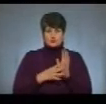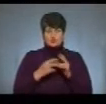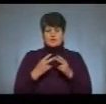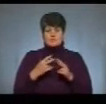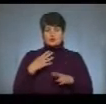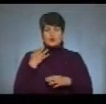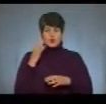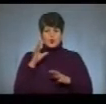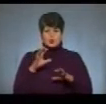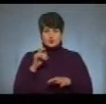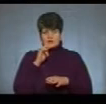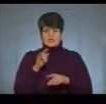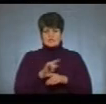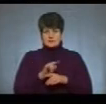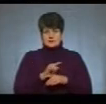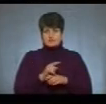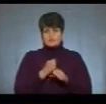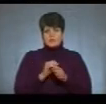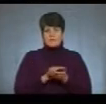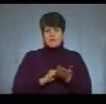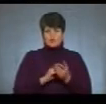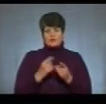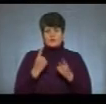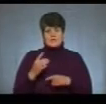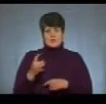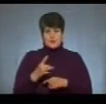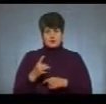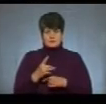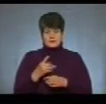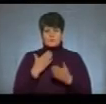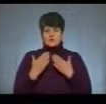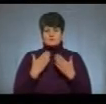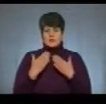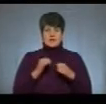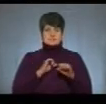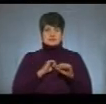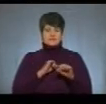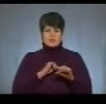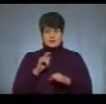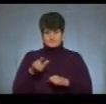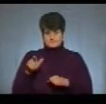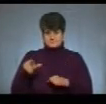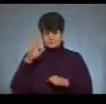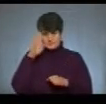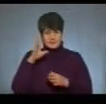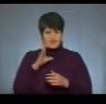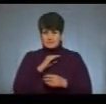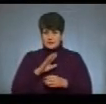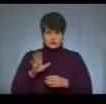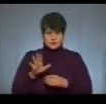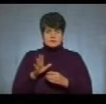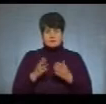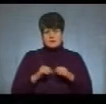кодексу України «Шахрайство вчинене повторно та у великих розмірах». Поспілкуватись із адвокатами підозрюваних нам поки що не вдалося,